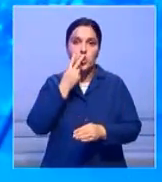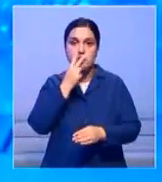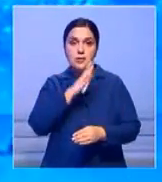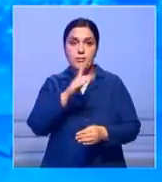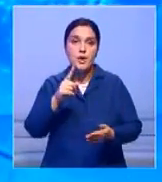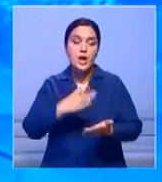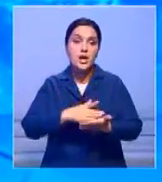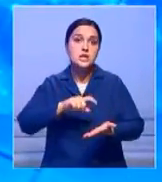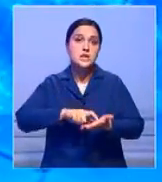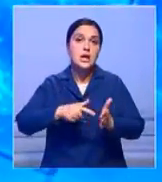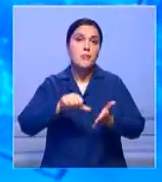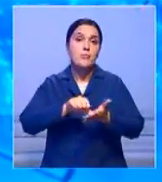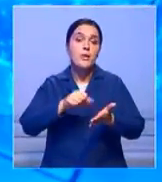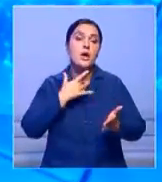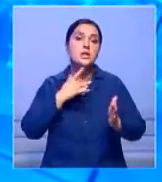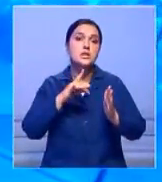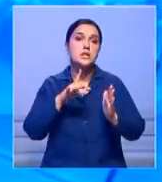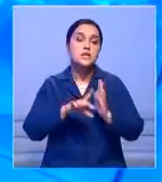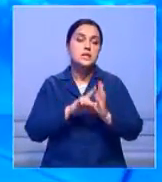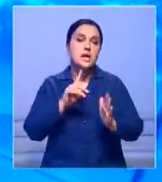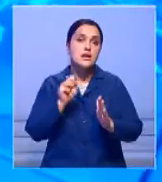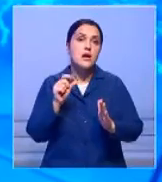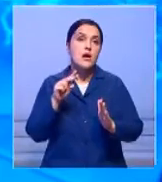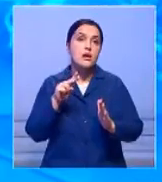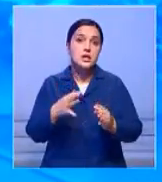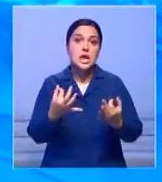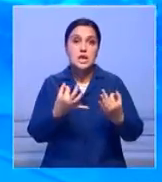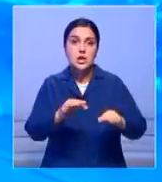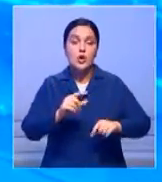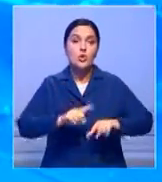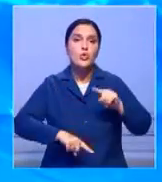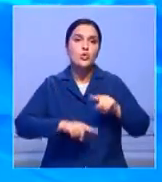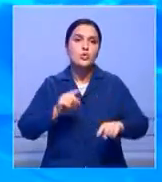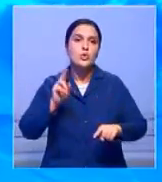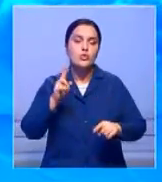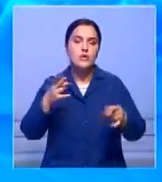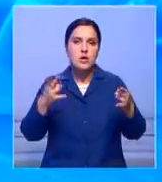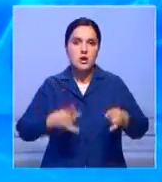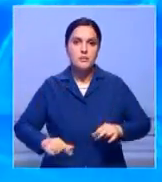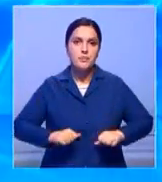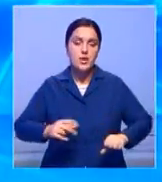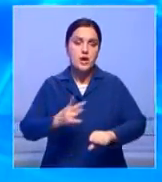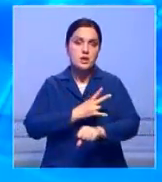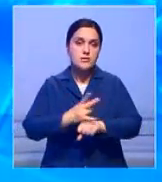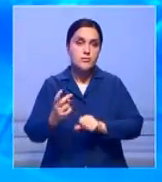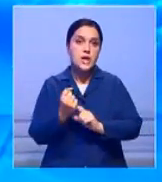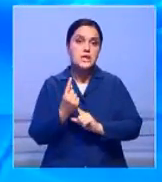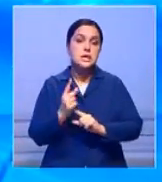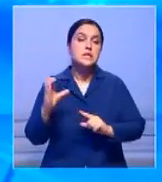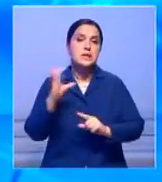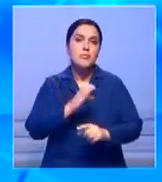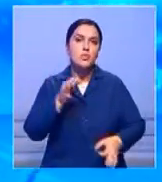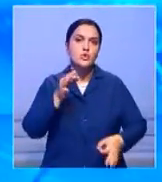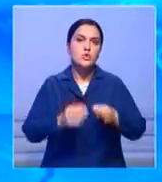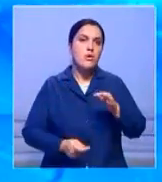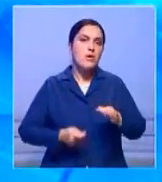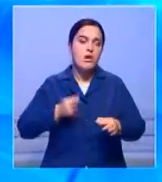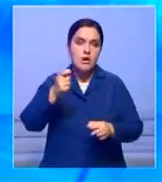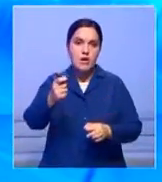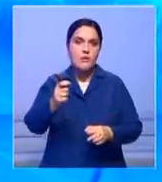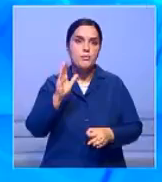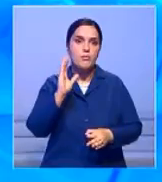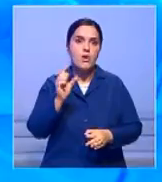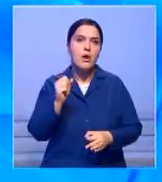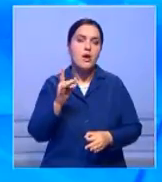представителей проголосовали за акт, который разрешает родственникам жертв терактов 11 сентября подавать иски